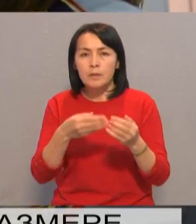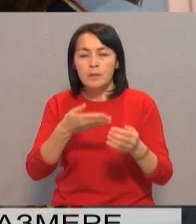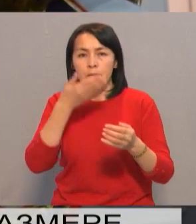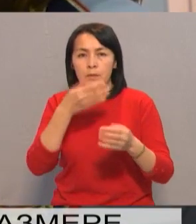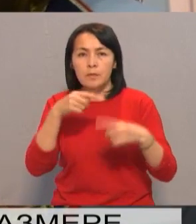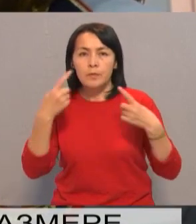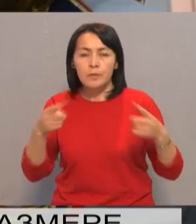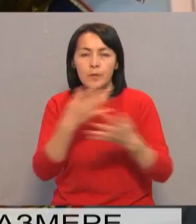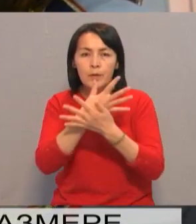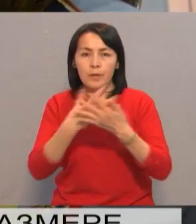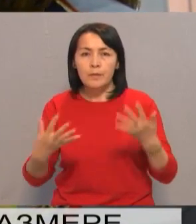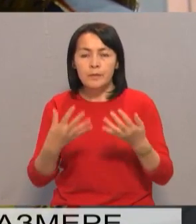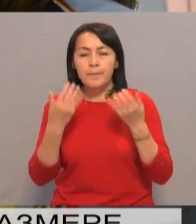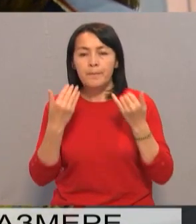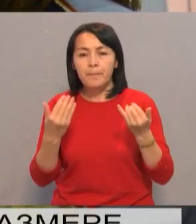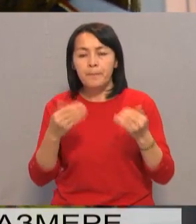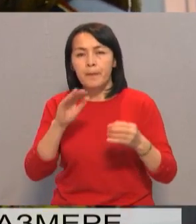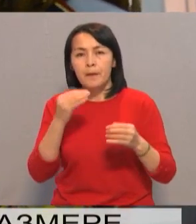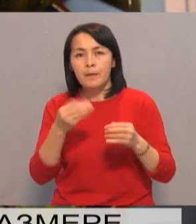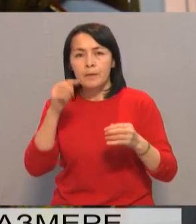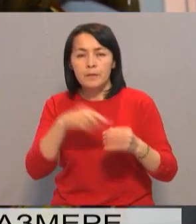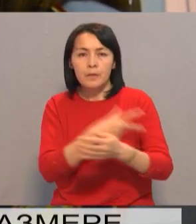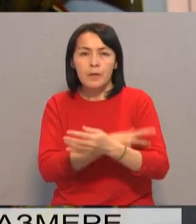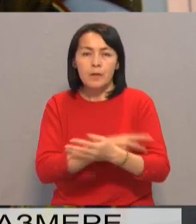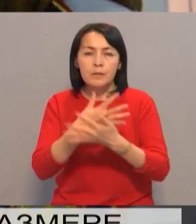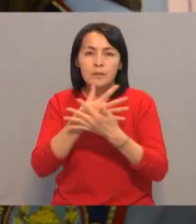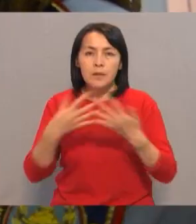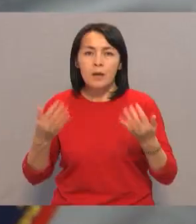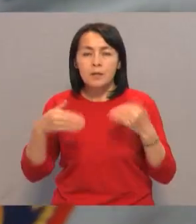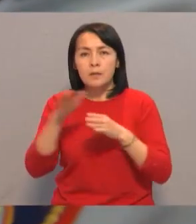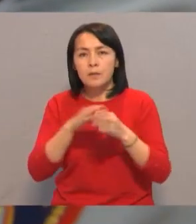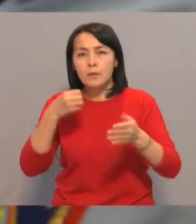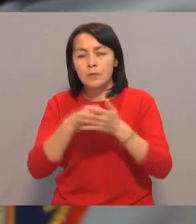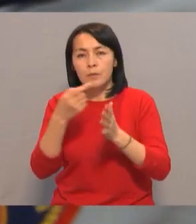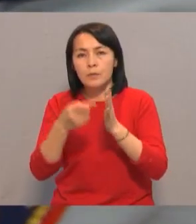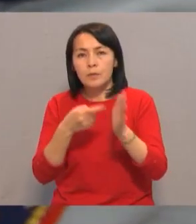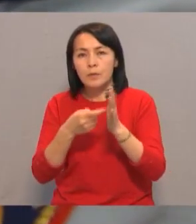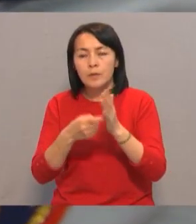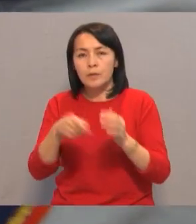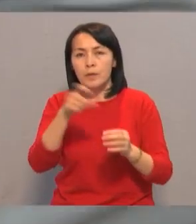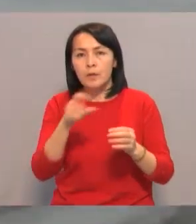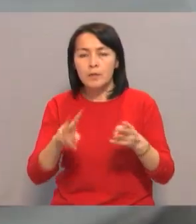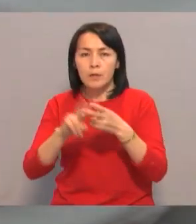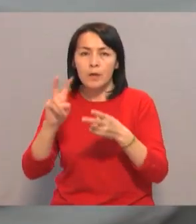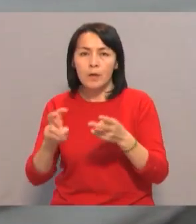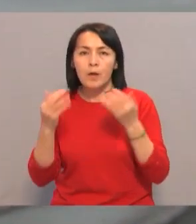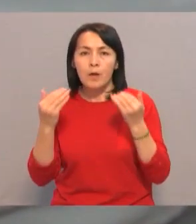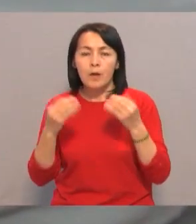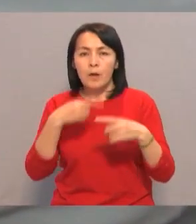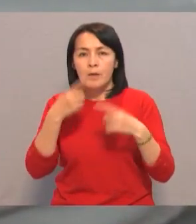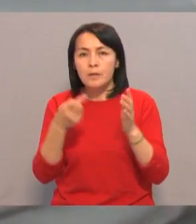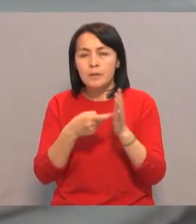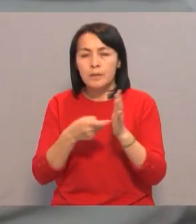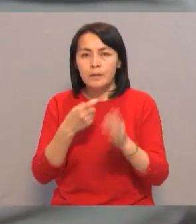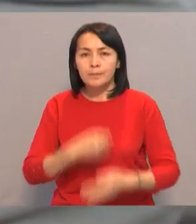наркотиков и другие вещественные доказательства. По факту сбыта наркотических средств проводится досудебное расследование. Подозреваемый арестован. Выясняются